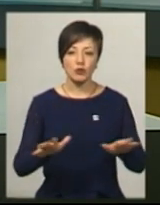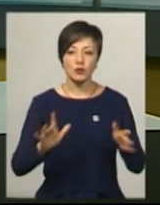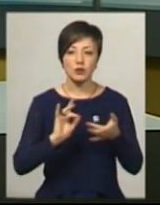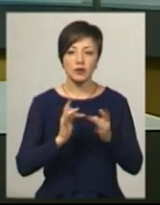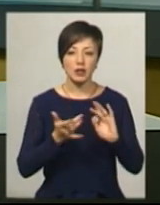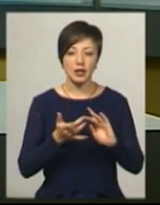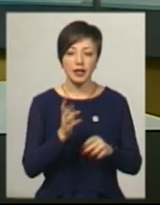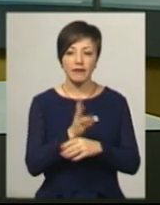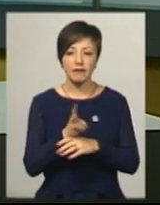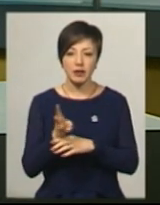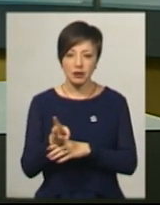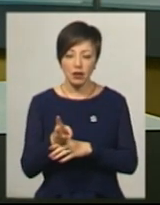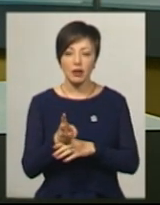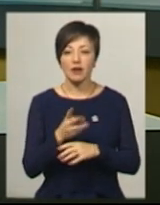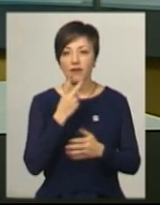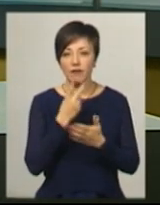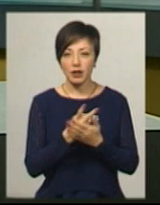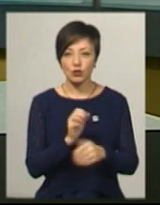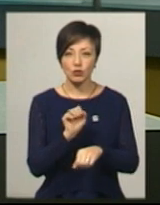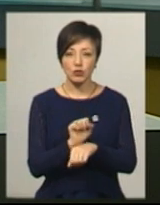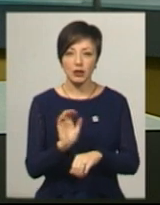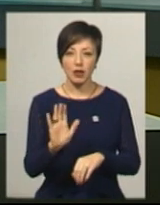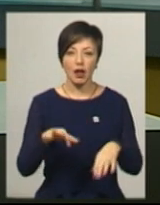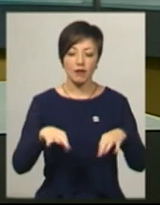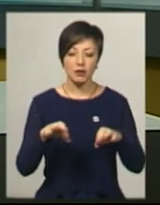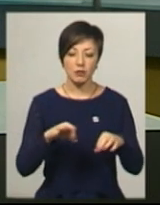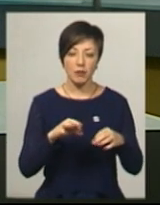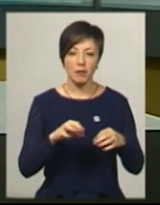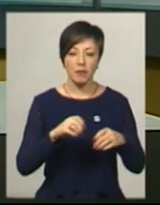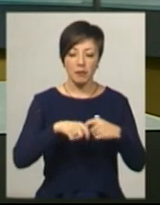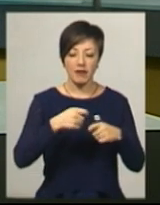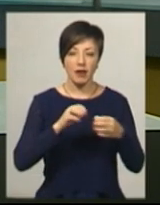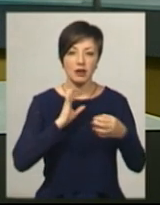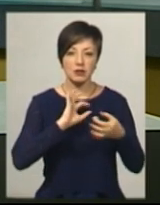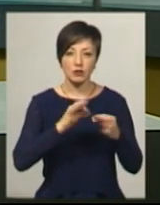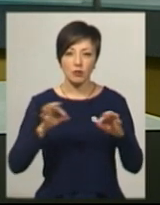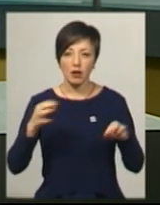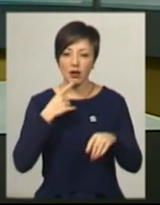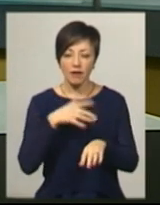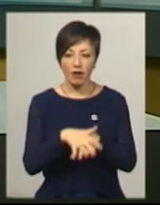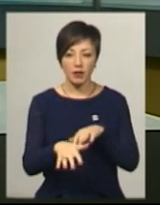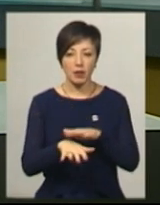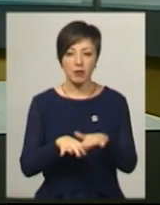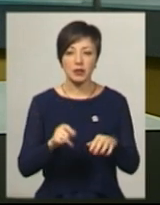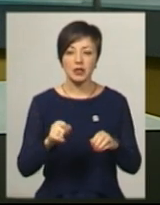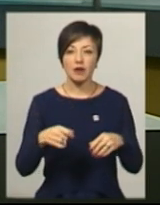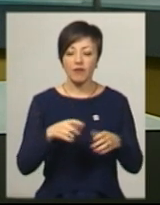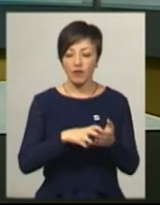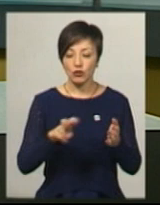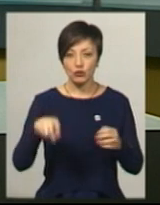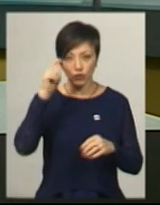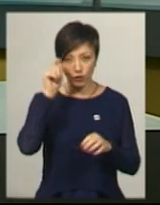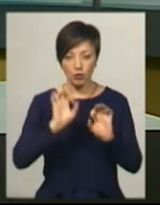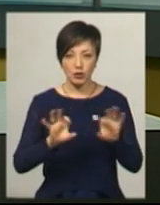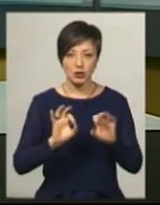соцмережах відео, на якому видно, як зупинили автівку, до якої був прив'язаний собака із закривавленими лапами. З салону вийшов чоловік та